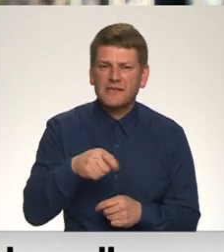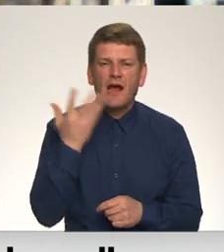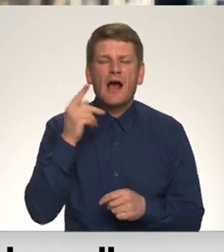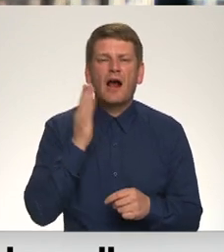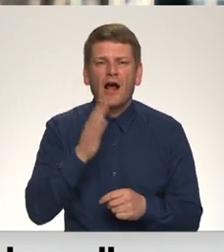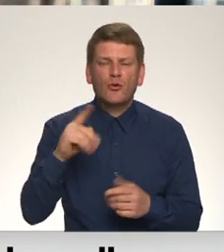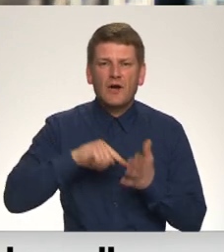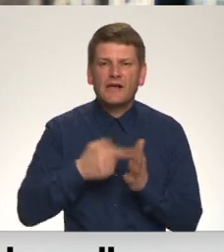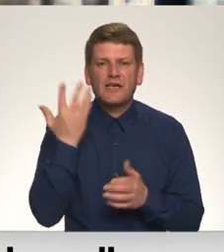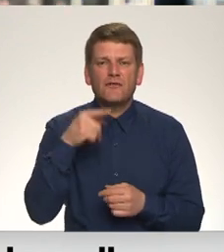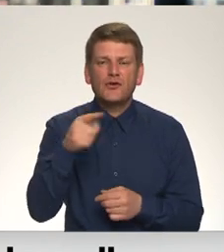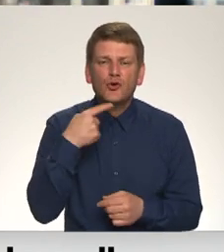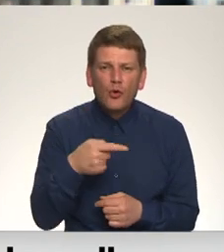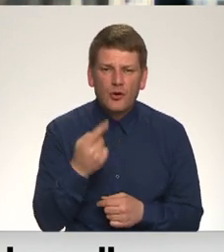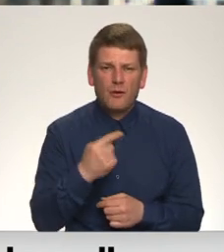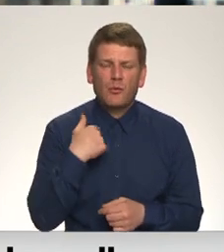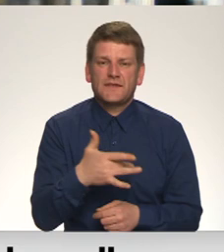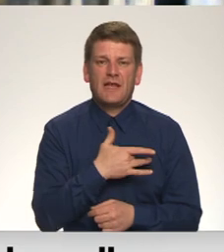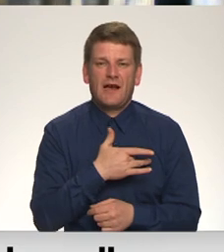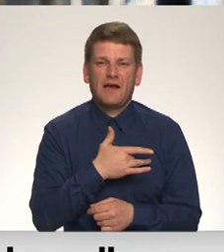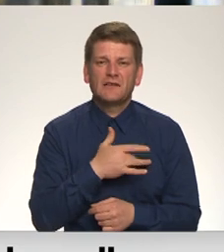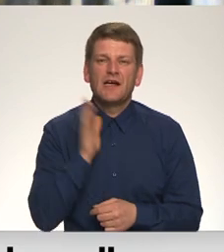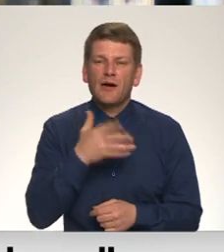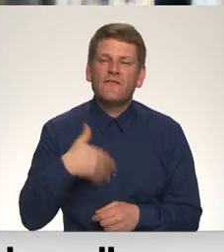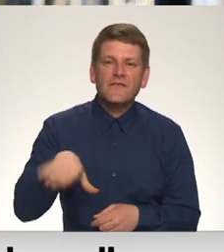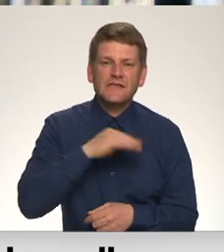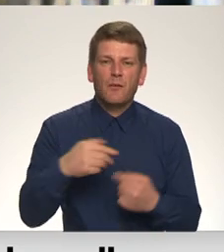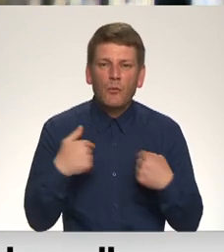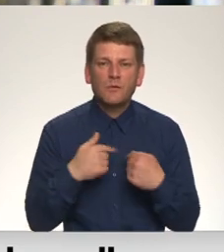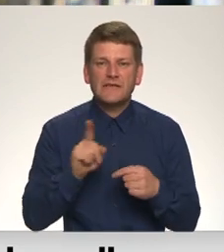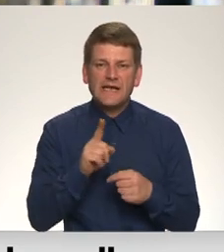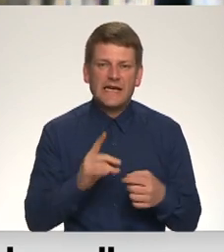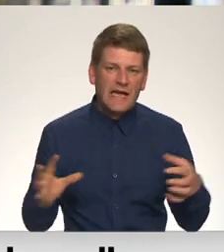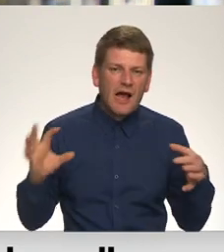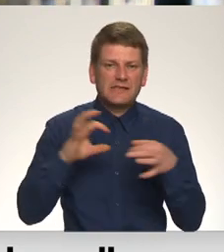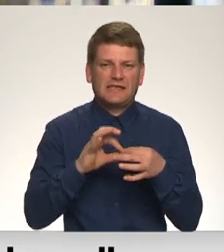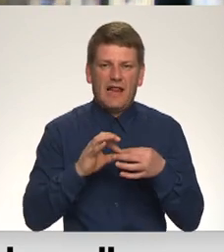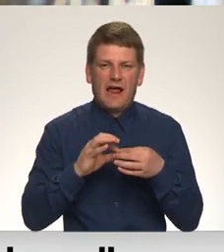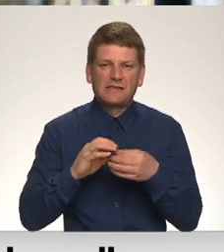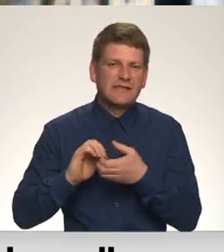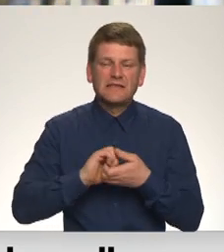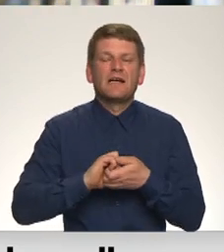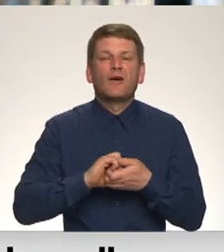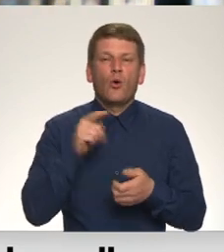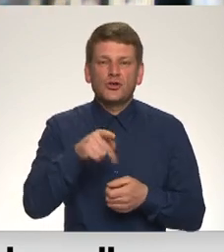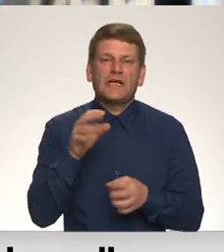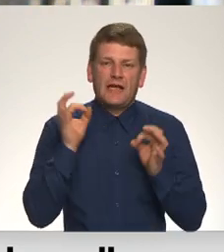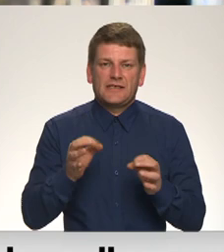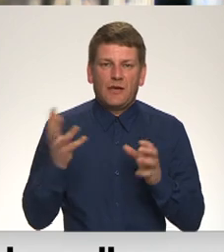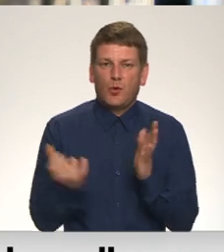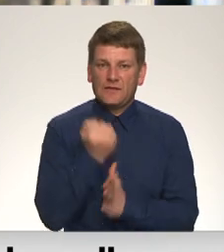viņš uzrunā, mums liekas, ka visiem mums ir jāsaslēdzis un šī taisnība uzurēs.